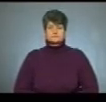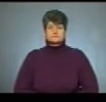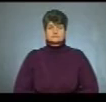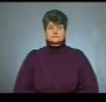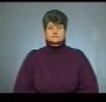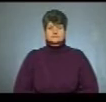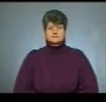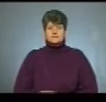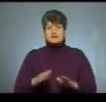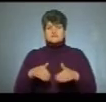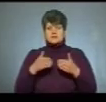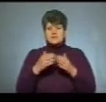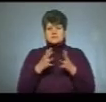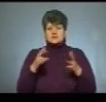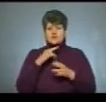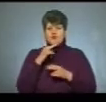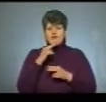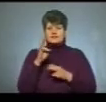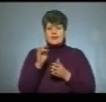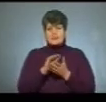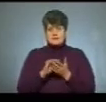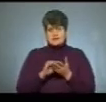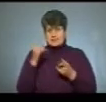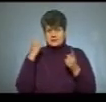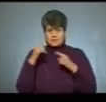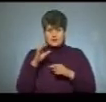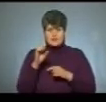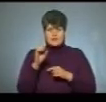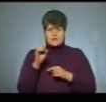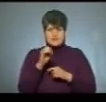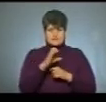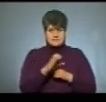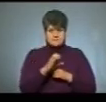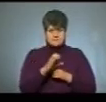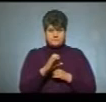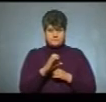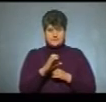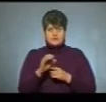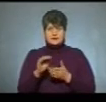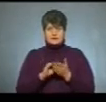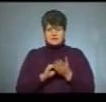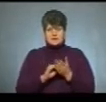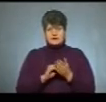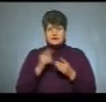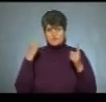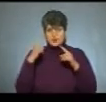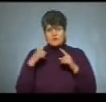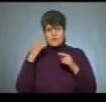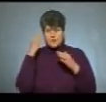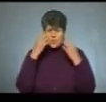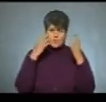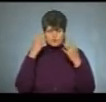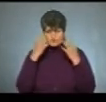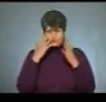Звертати більше уваги на написання творів есе, на написання творів роздумів, на структуру